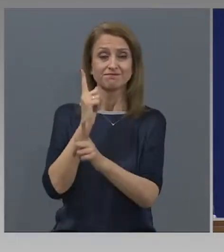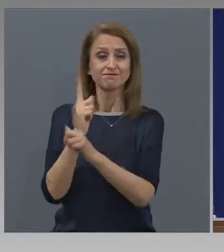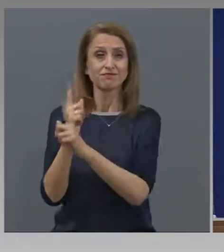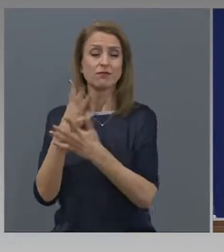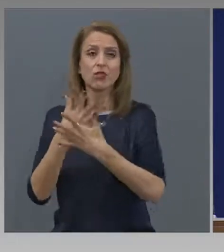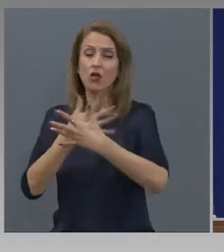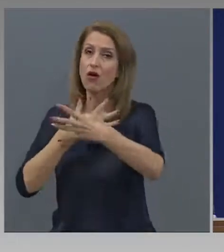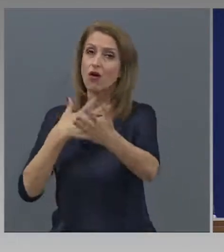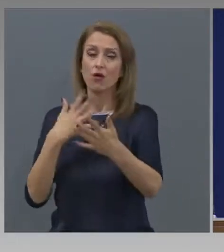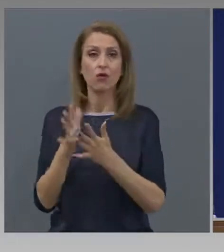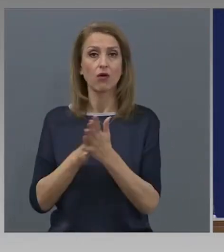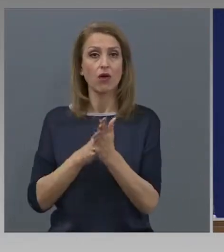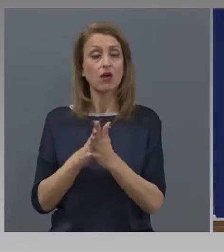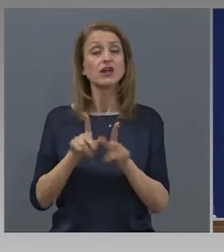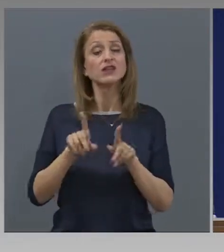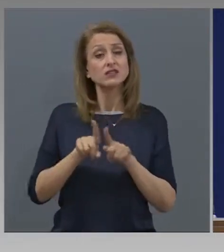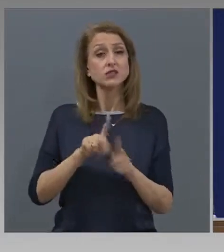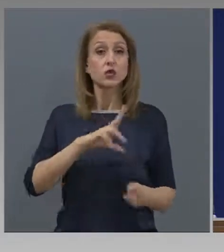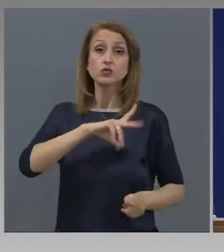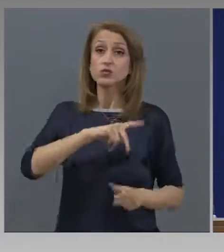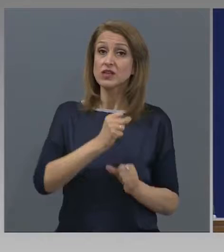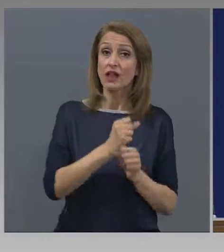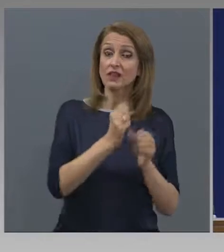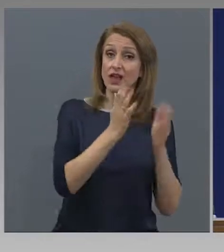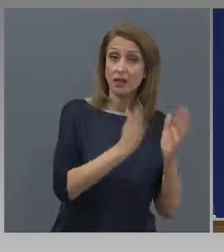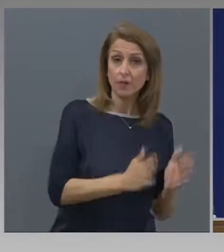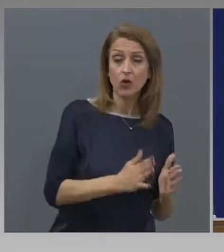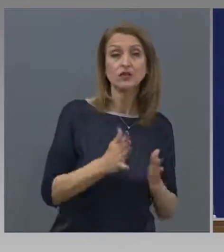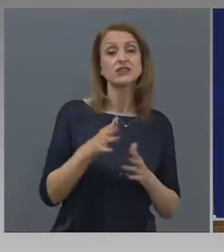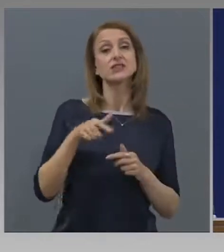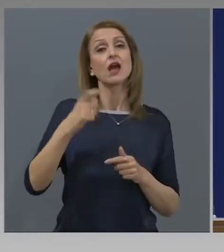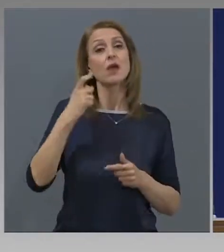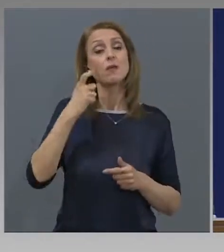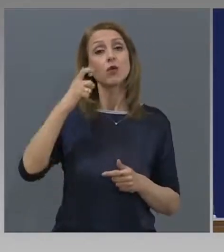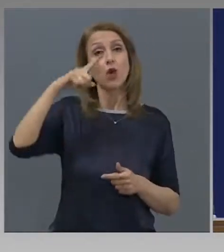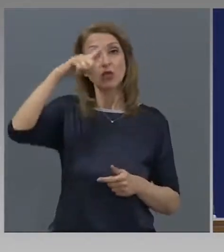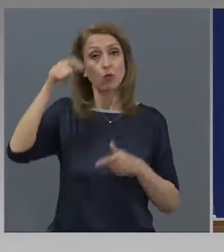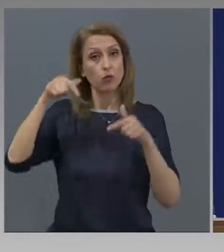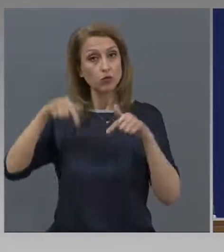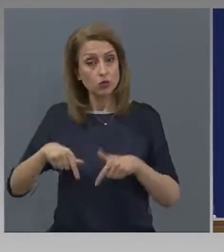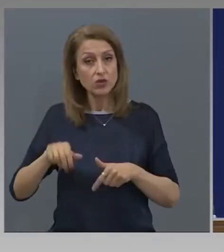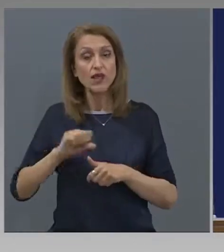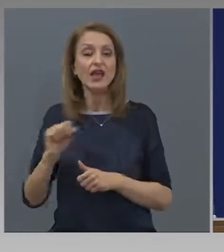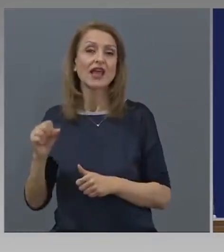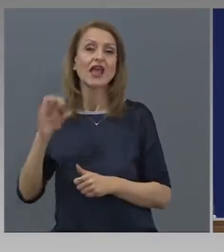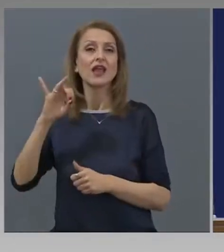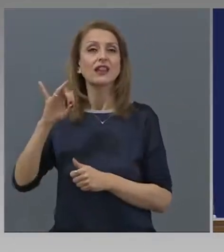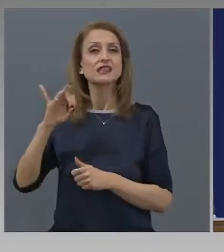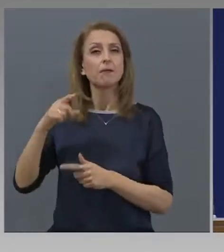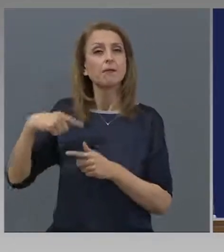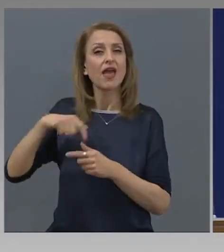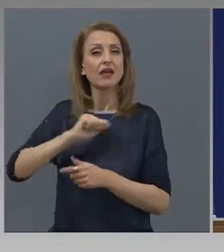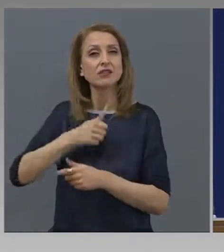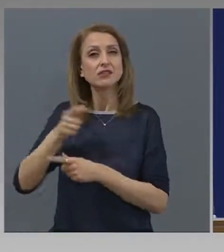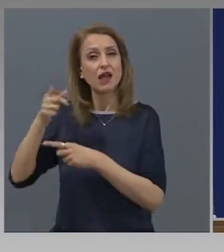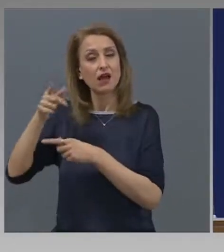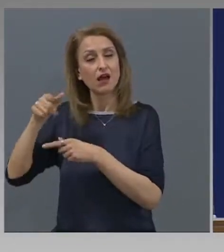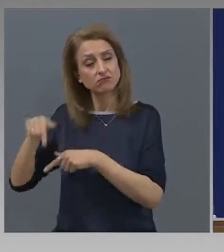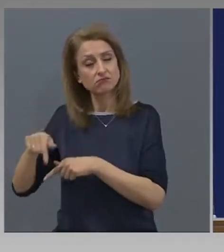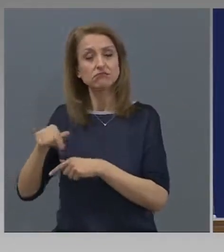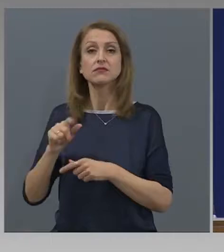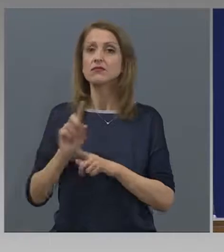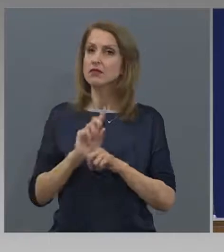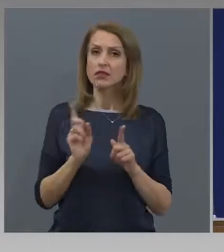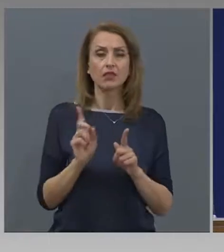Категорично и социалните работници, и хората от бюрата по труда, и от инспекцията по труда ще получат своите възнаграждения. Няма